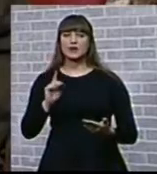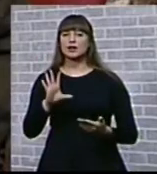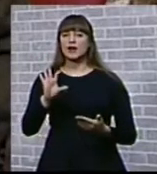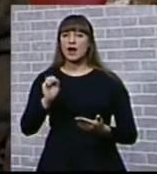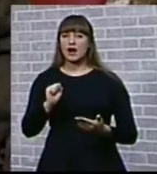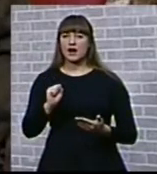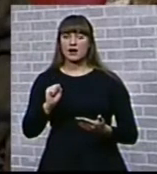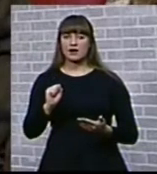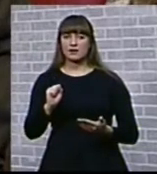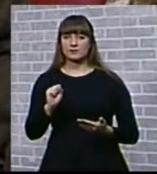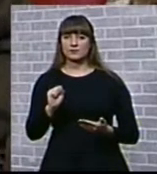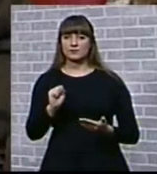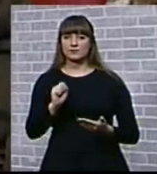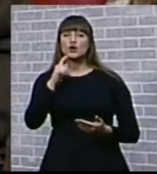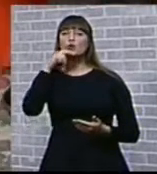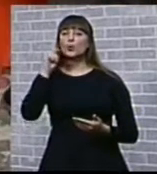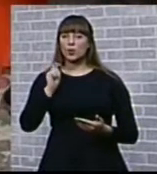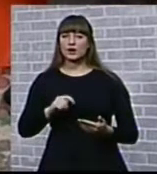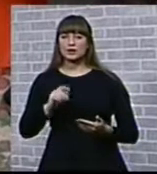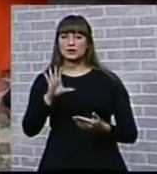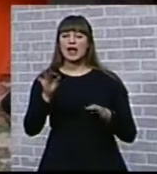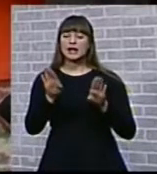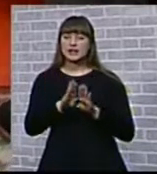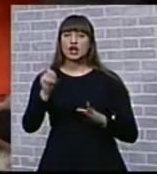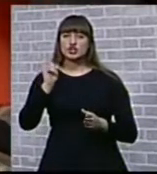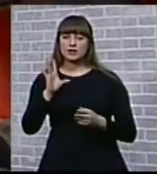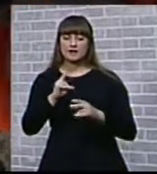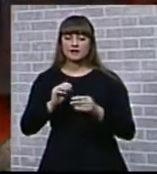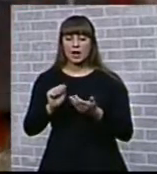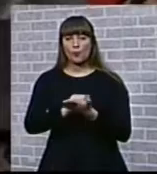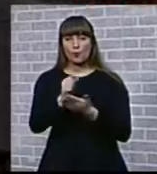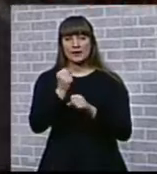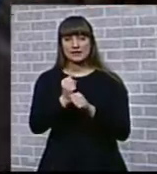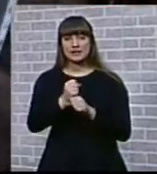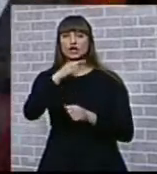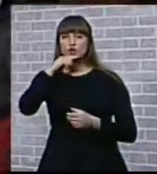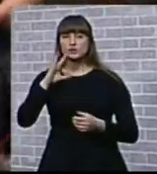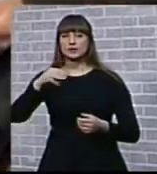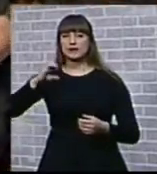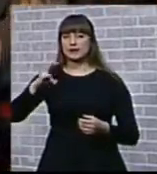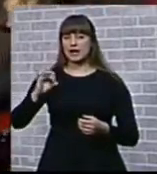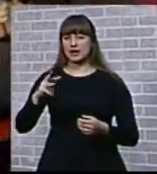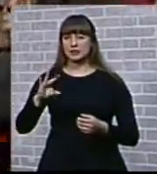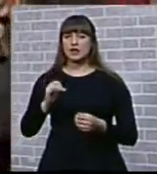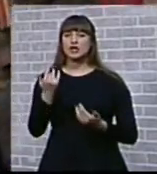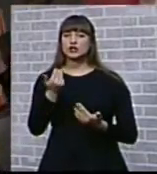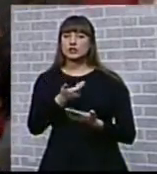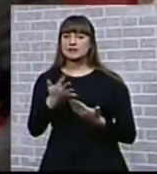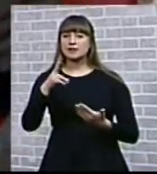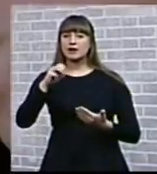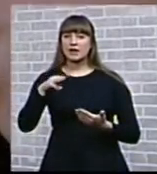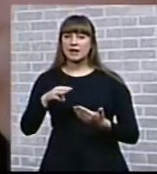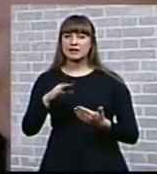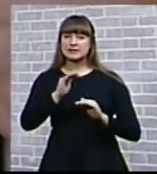украинцы. Также евреев на бумаге сделали русскими и татарами. Еще пару лет во время облав